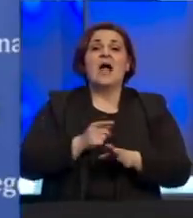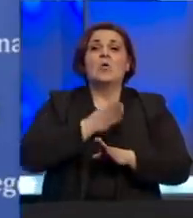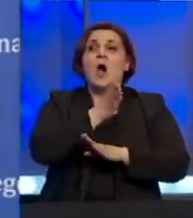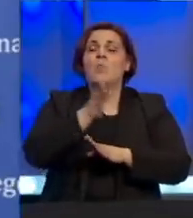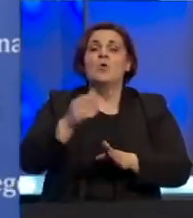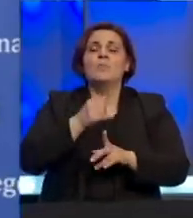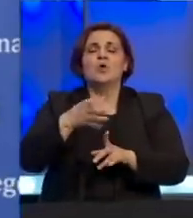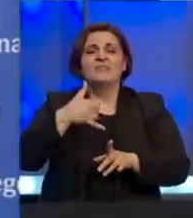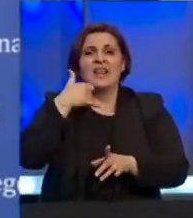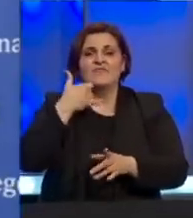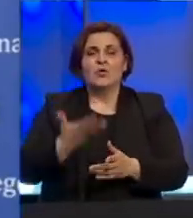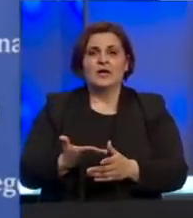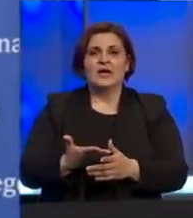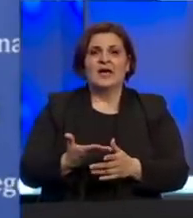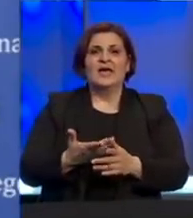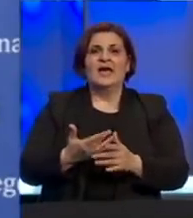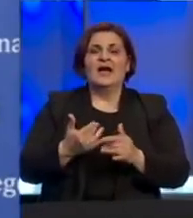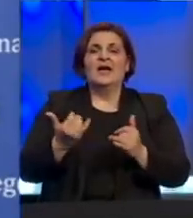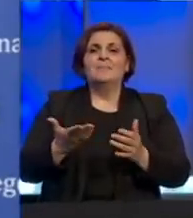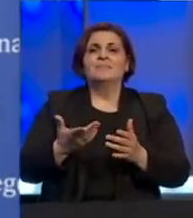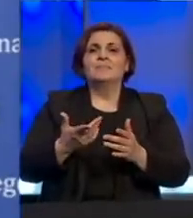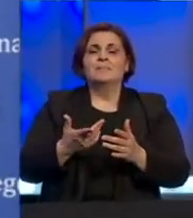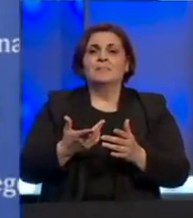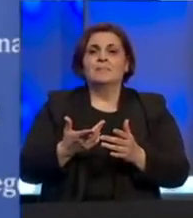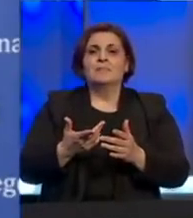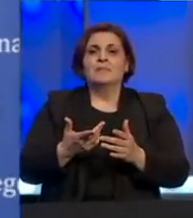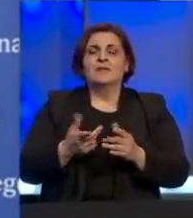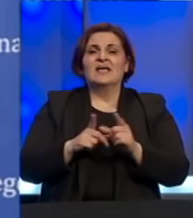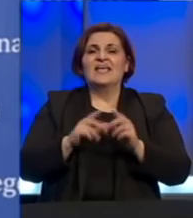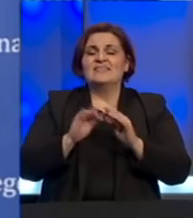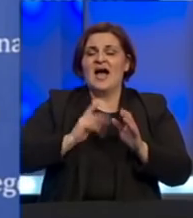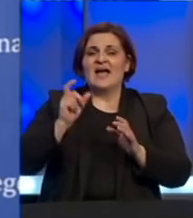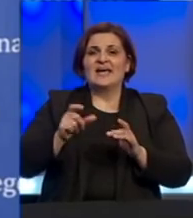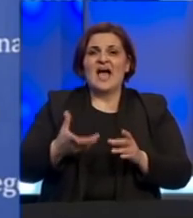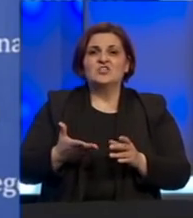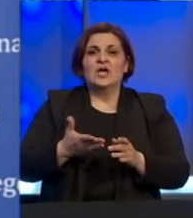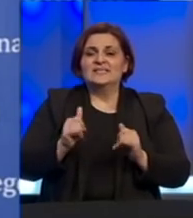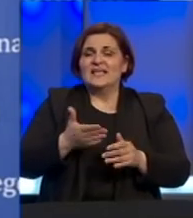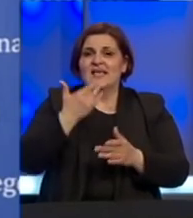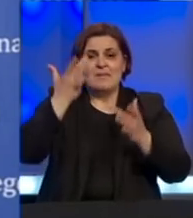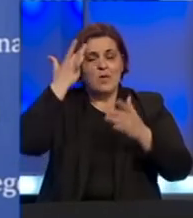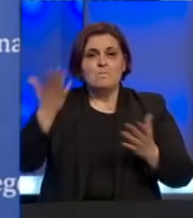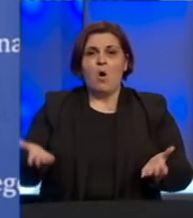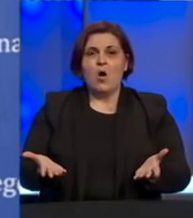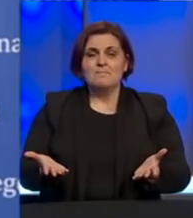koji broj telefona, jer sada postoji zabuna, da građani uopšte nemoju pojma